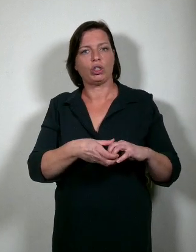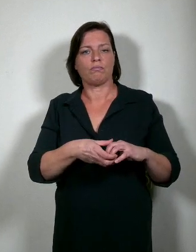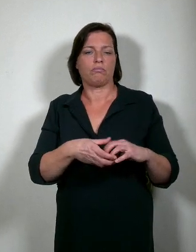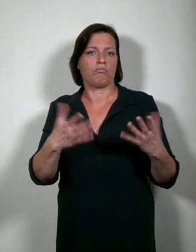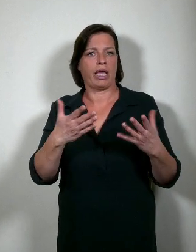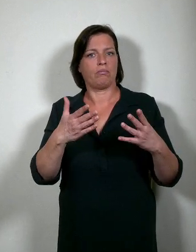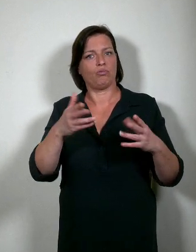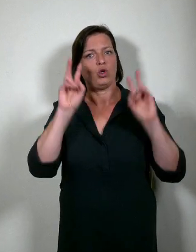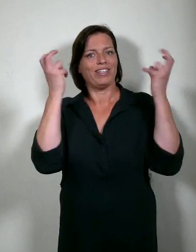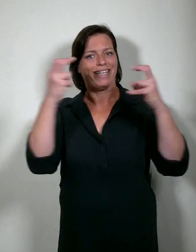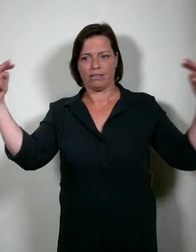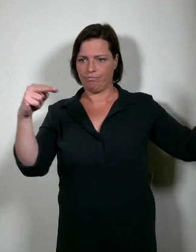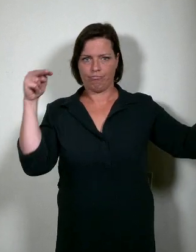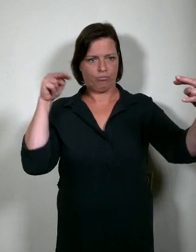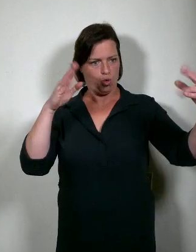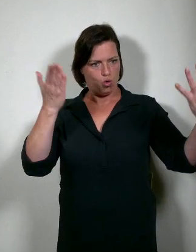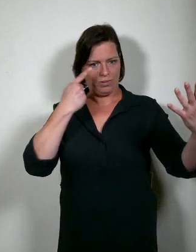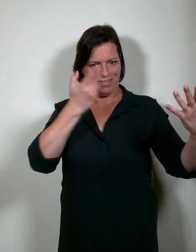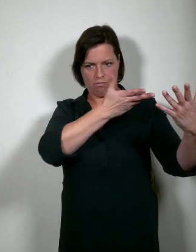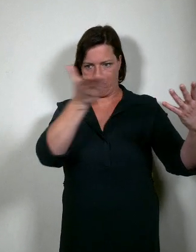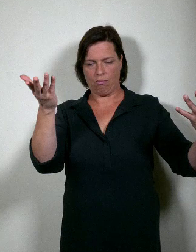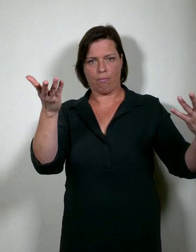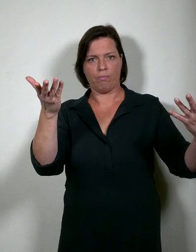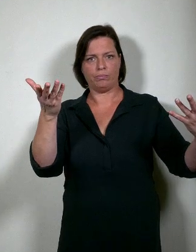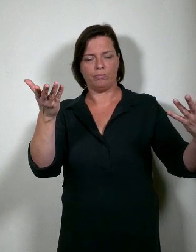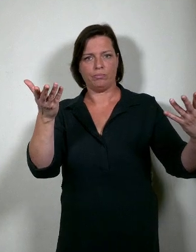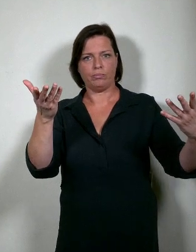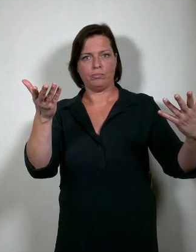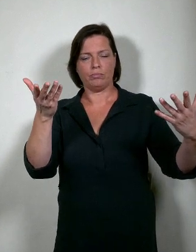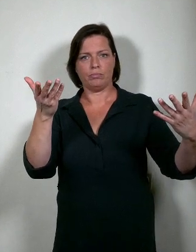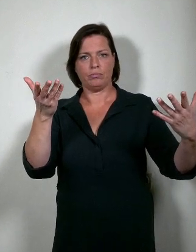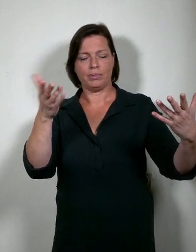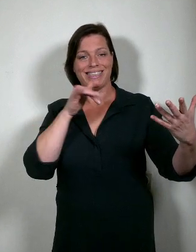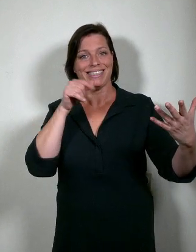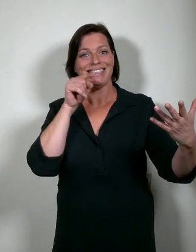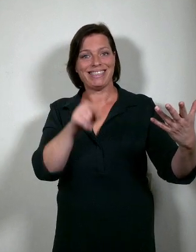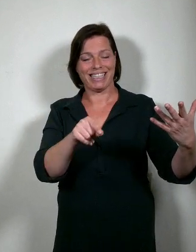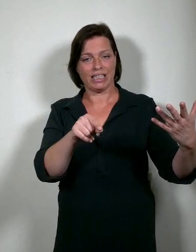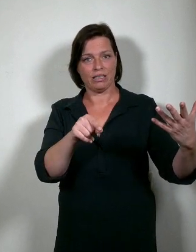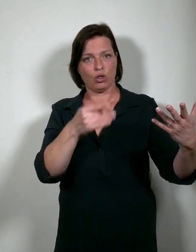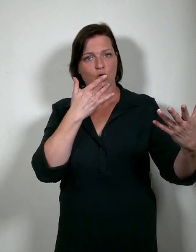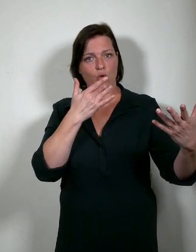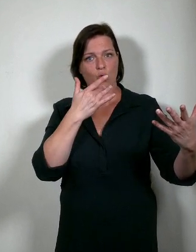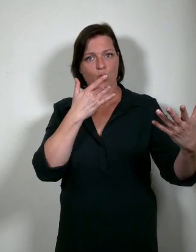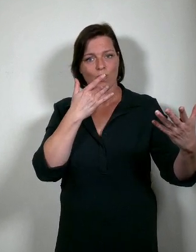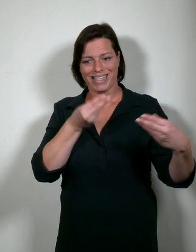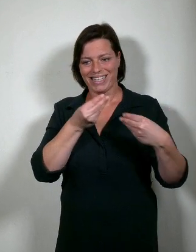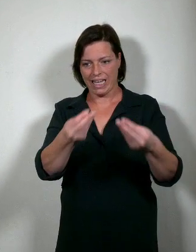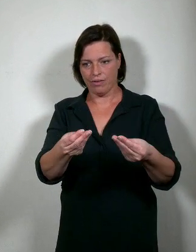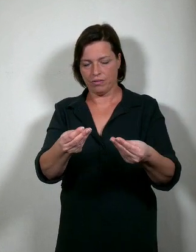universiteit, die staan ten dienste van het best mogelijke